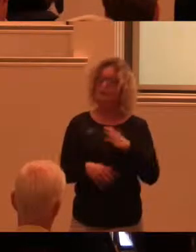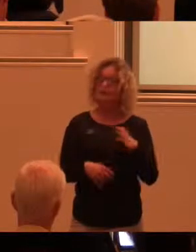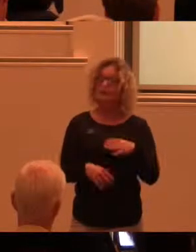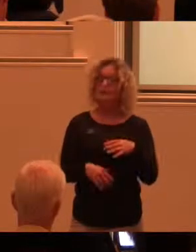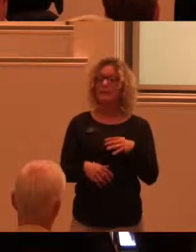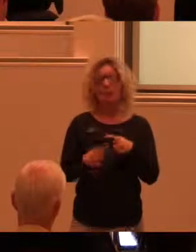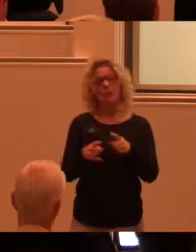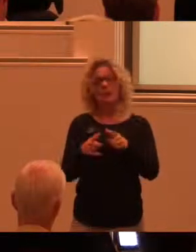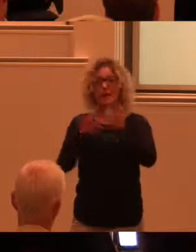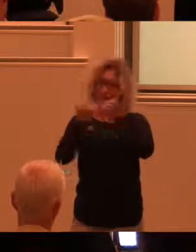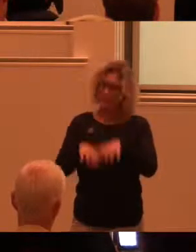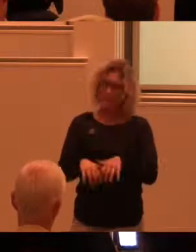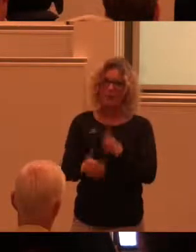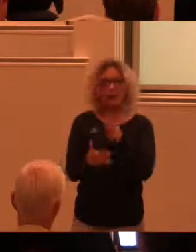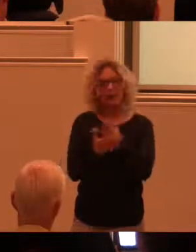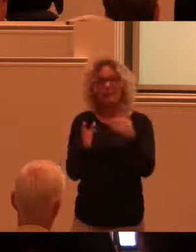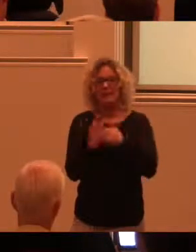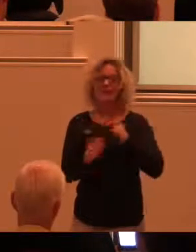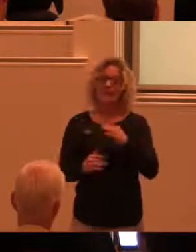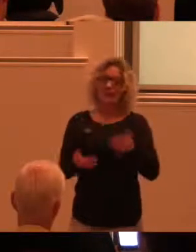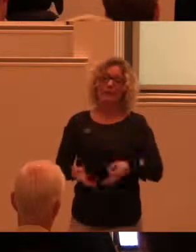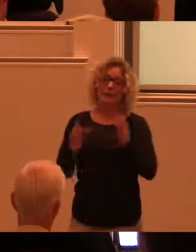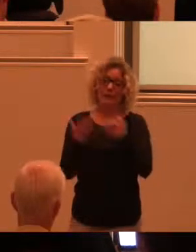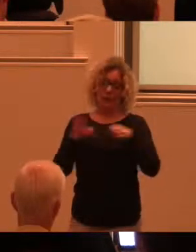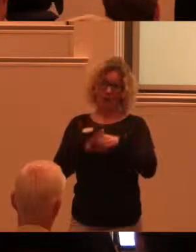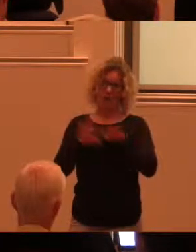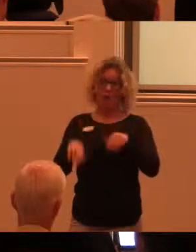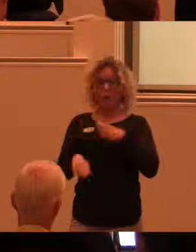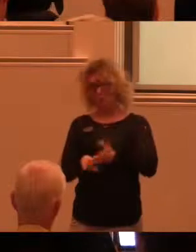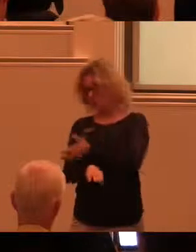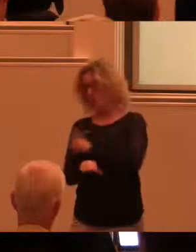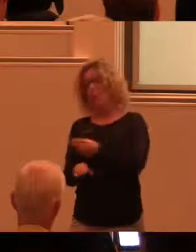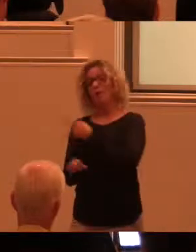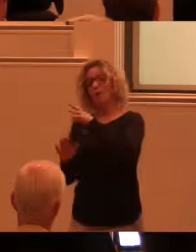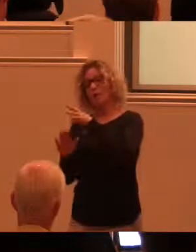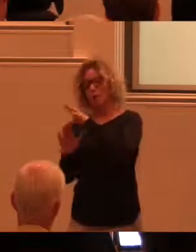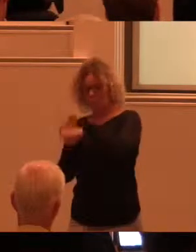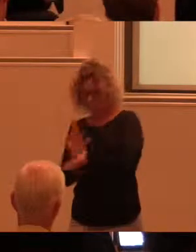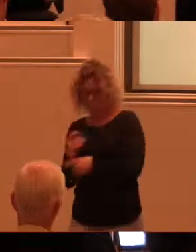rätten till tillgänglighet i det offentliga rummet. Både i konventionen om